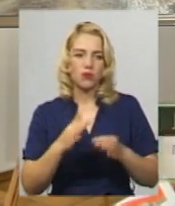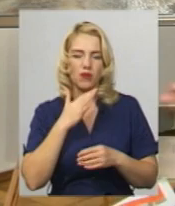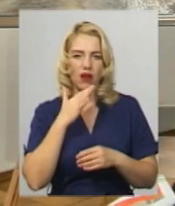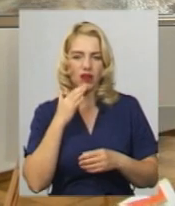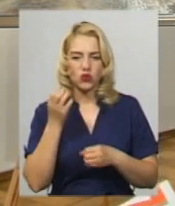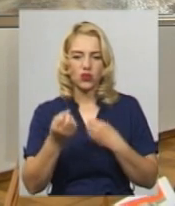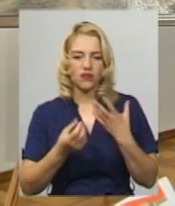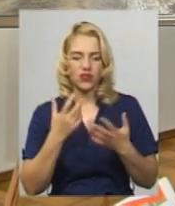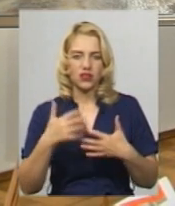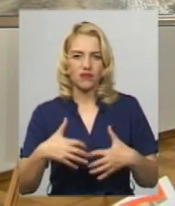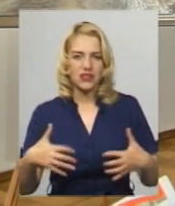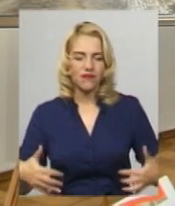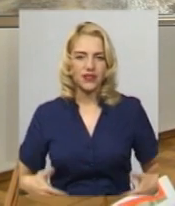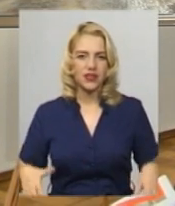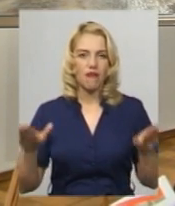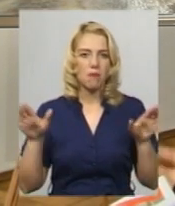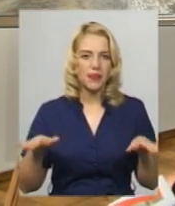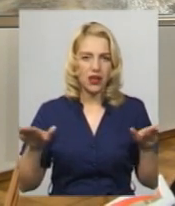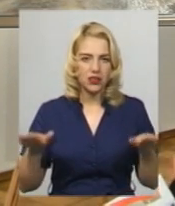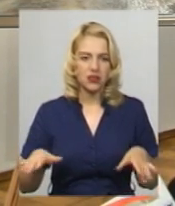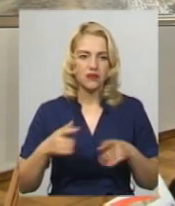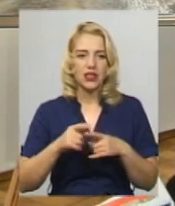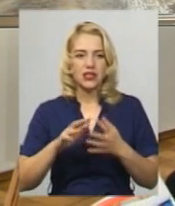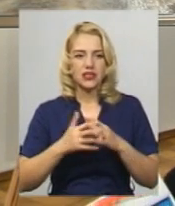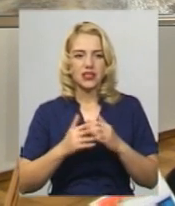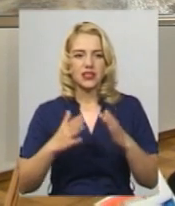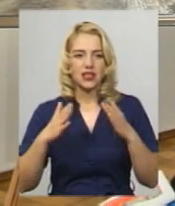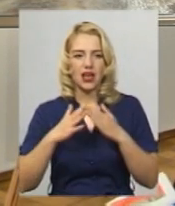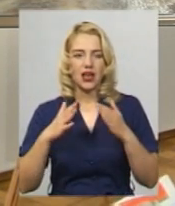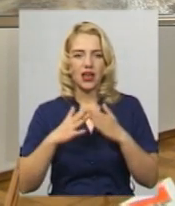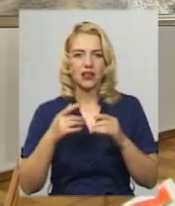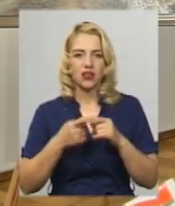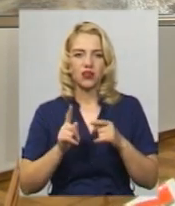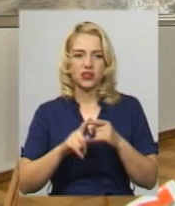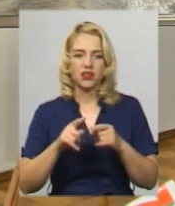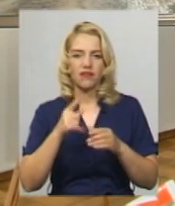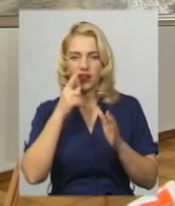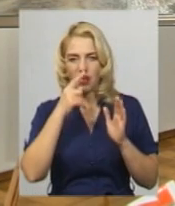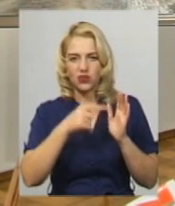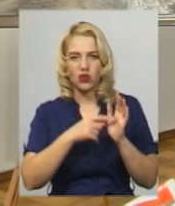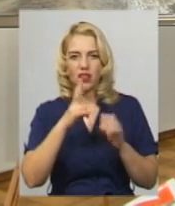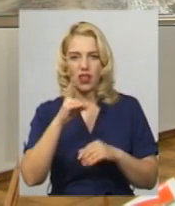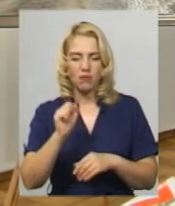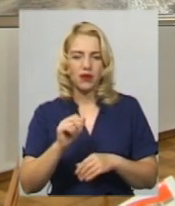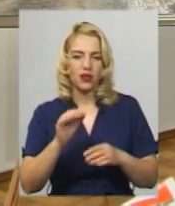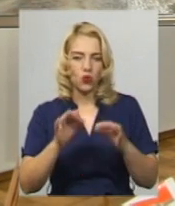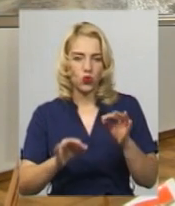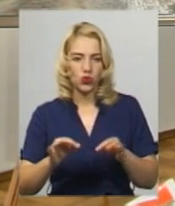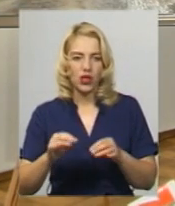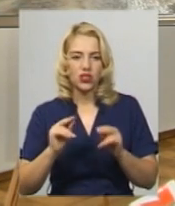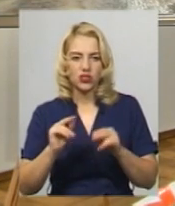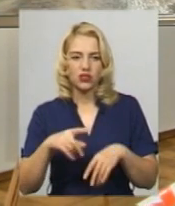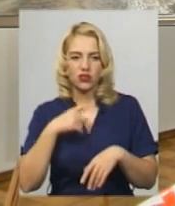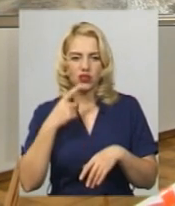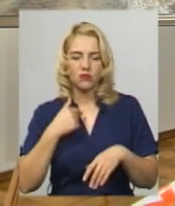звірів, птахів і сільська хата. Це якраз вказує на природу. Часто кажучи,